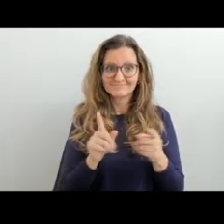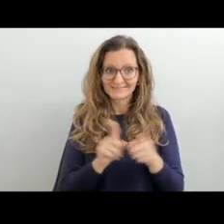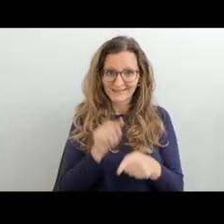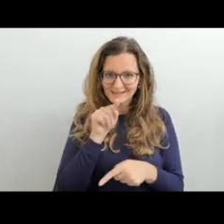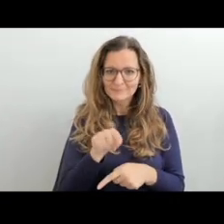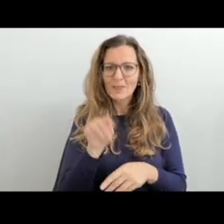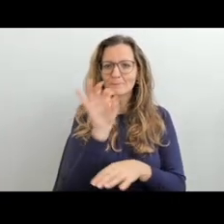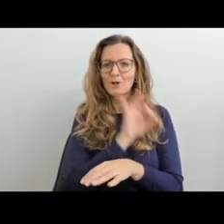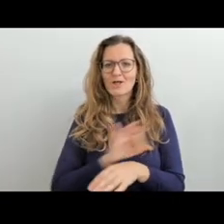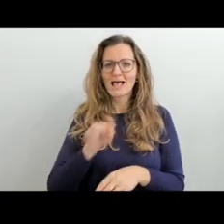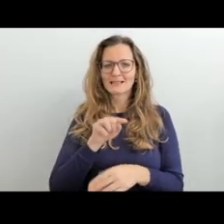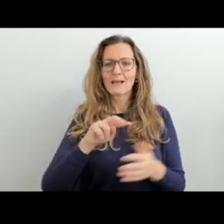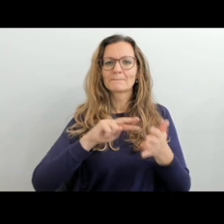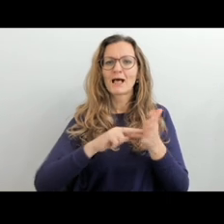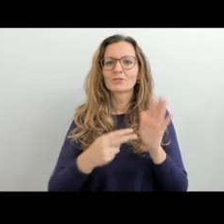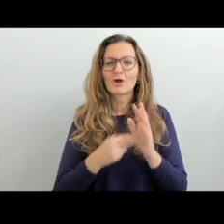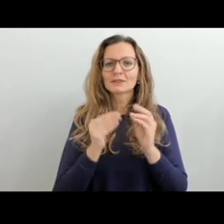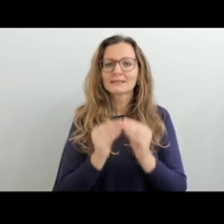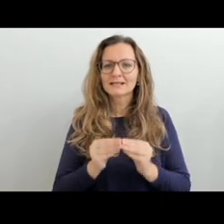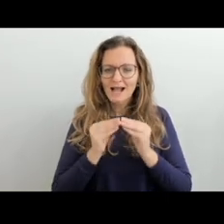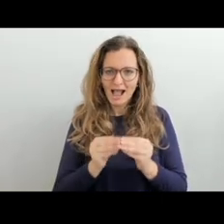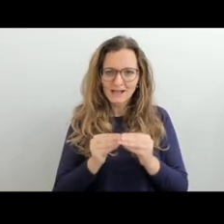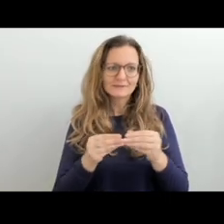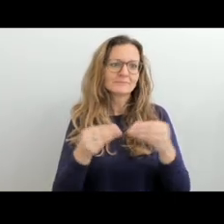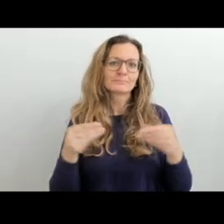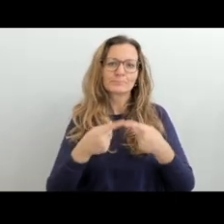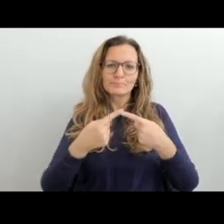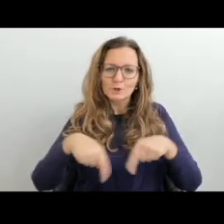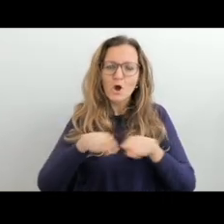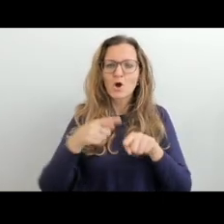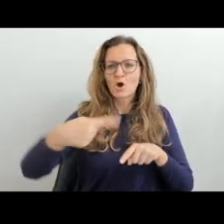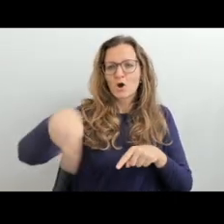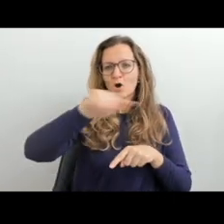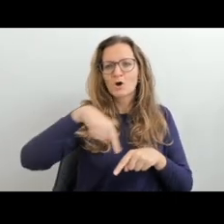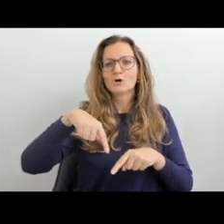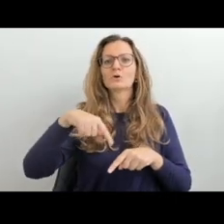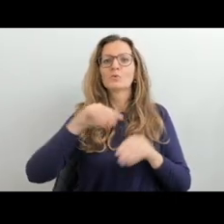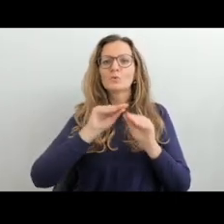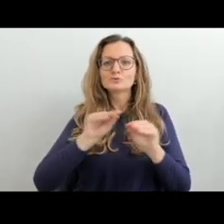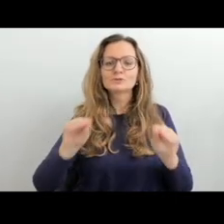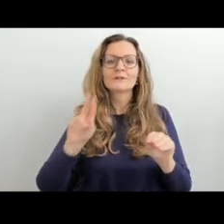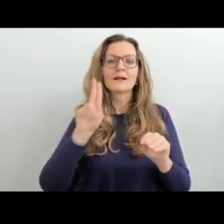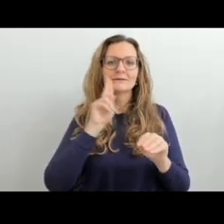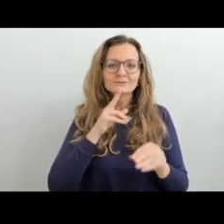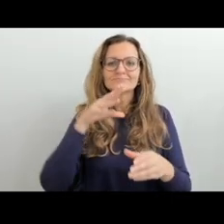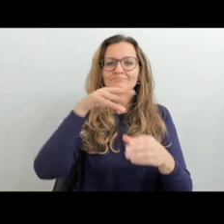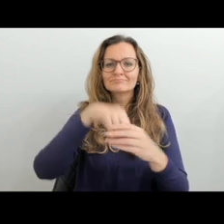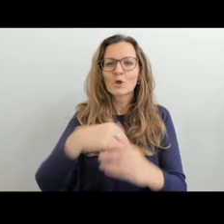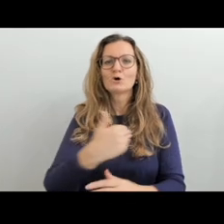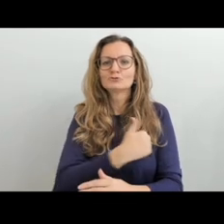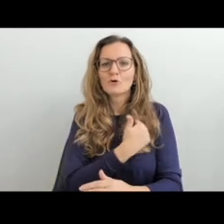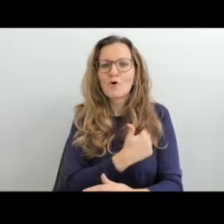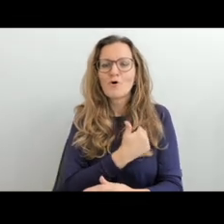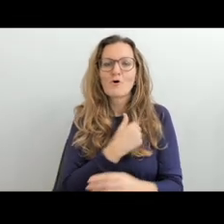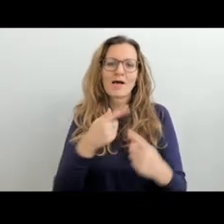A nyní budu mluvit o dalším projektu na kterém jsem spolupracovala a to jsou metodické materiály pro